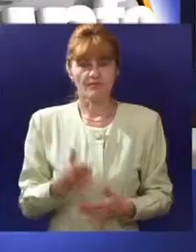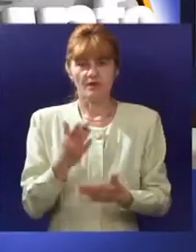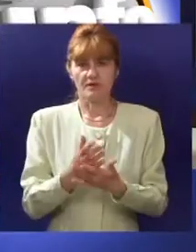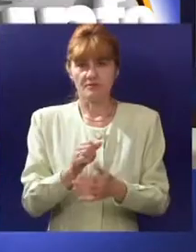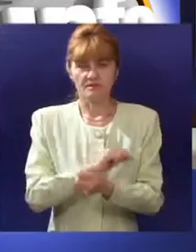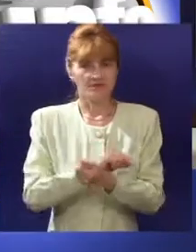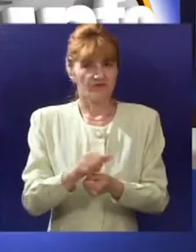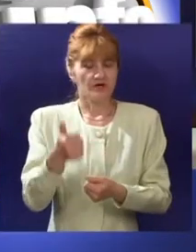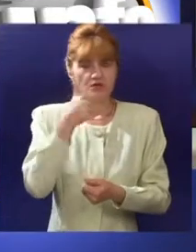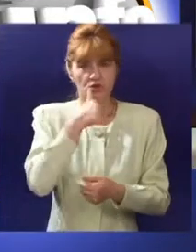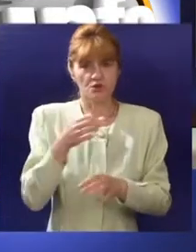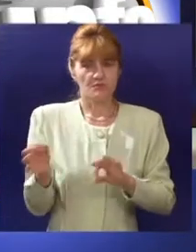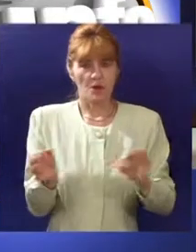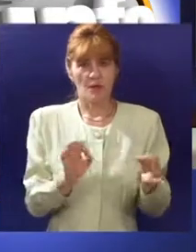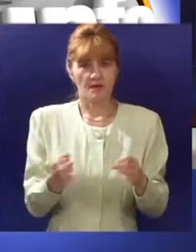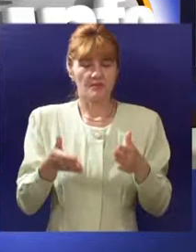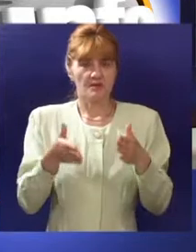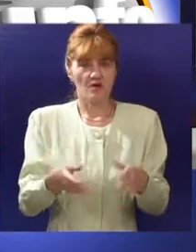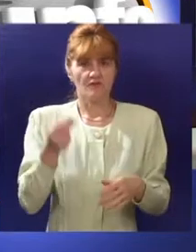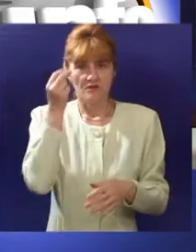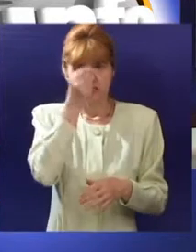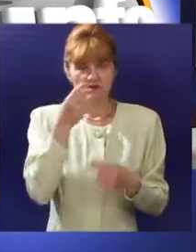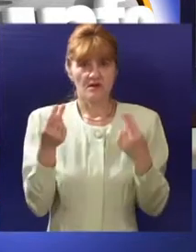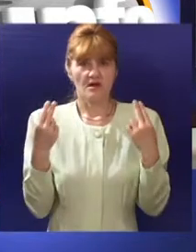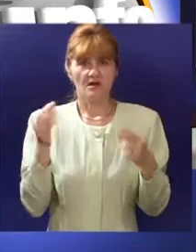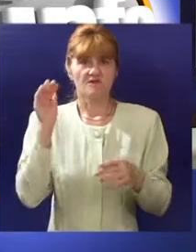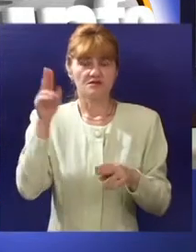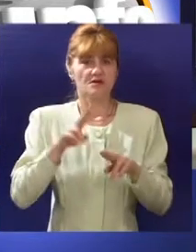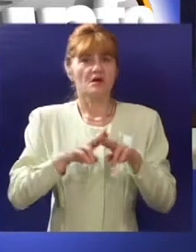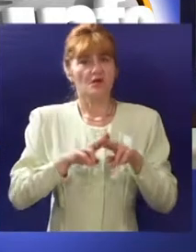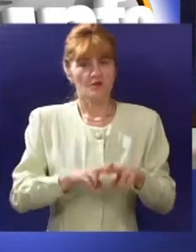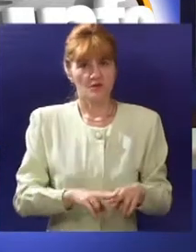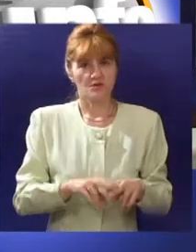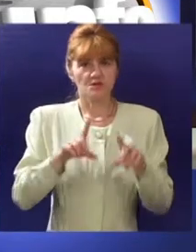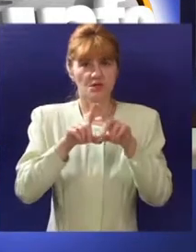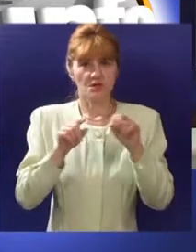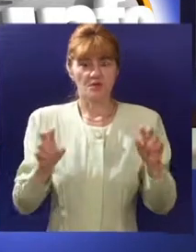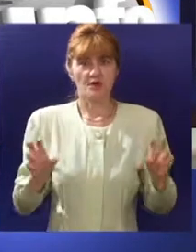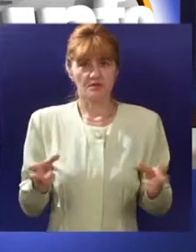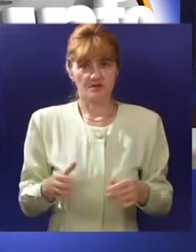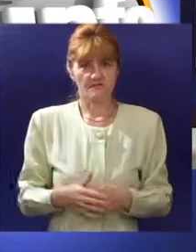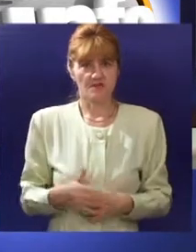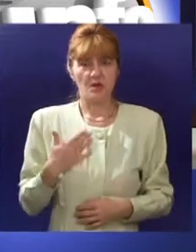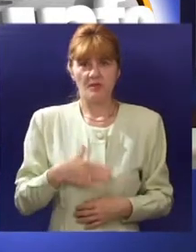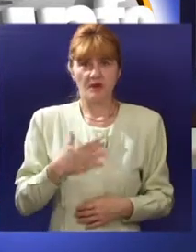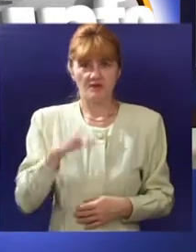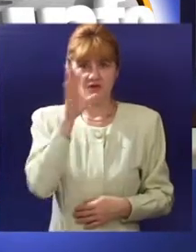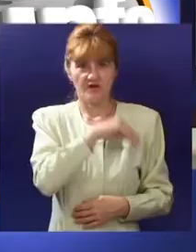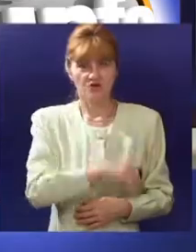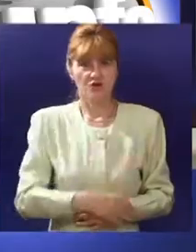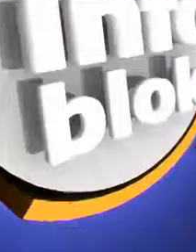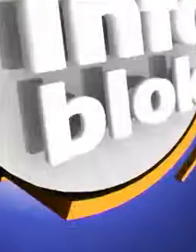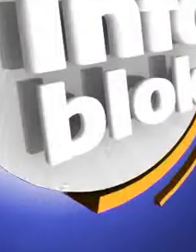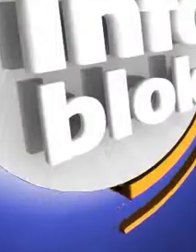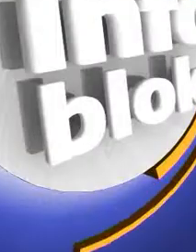Bilo bi to sve što smo pripremili za ovo izdanje nedeljnog pregleda najvažnijih vesti ostanite i dalje uz program Ju Eko Televizije Prijatno veče